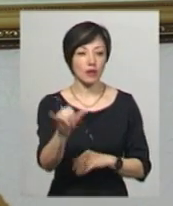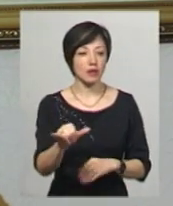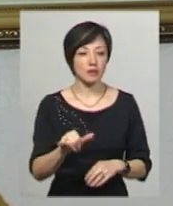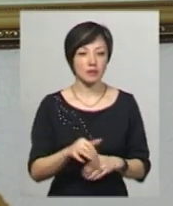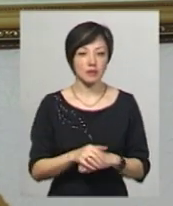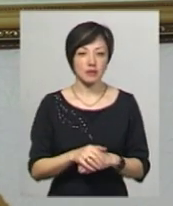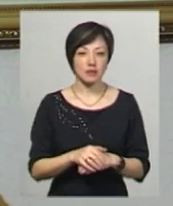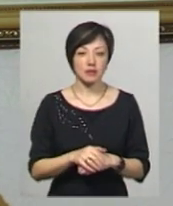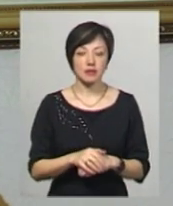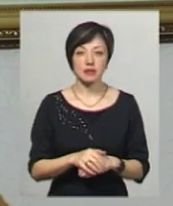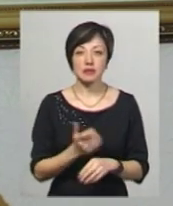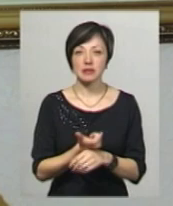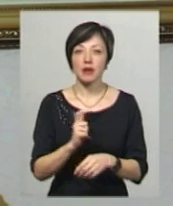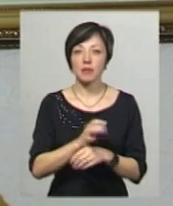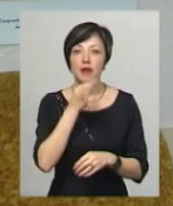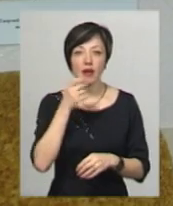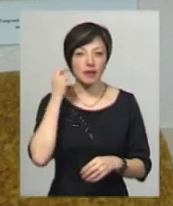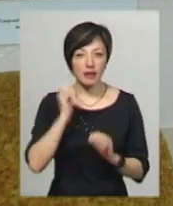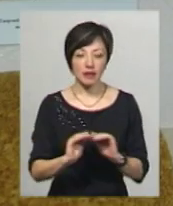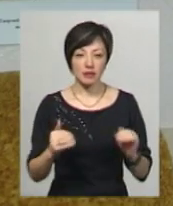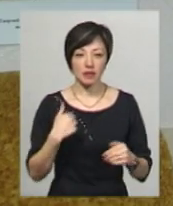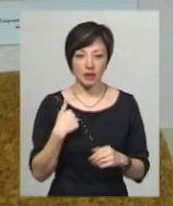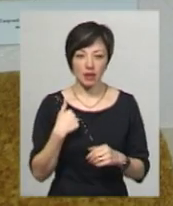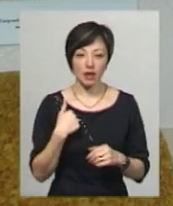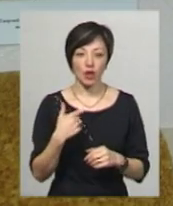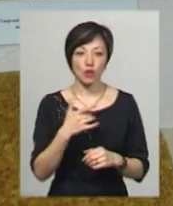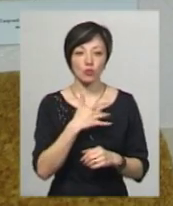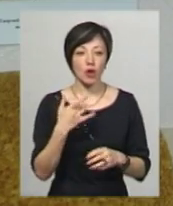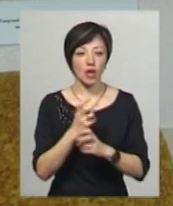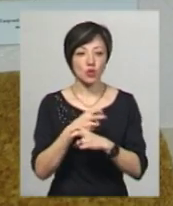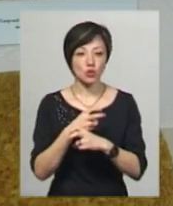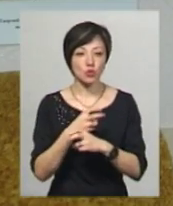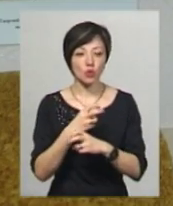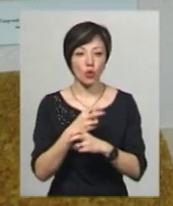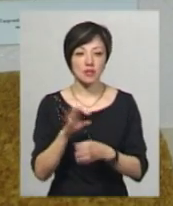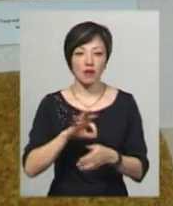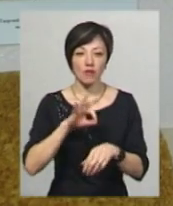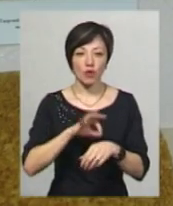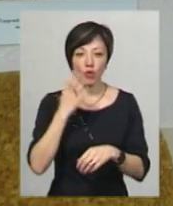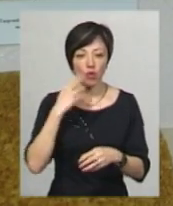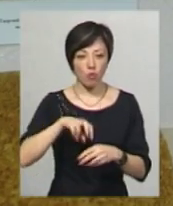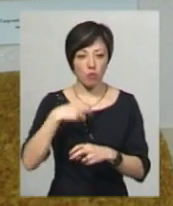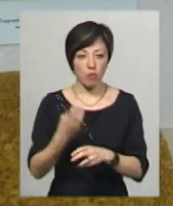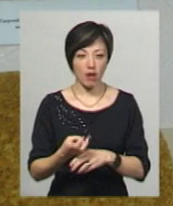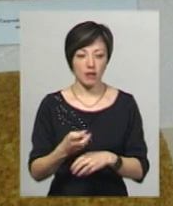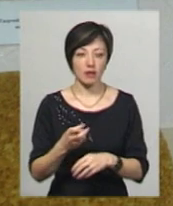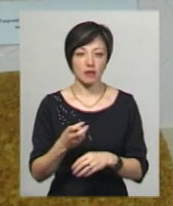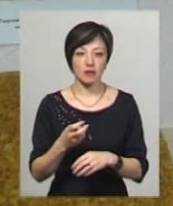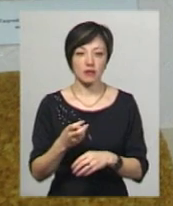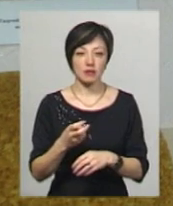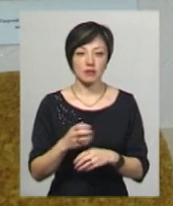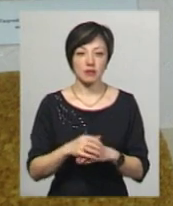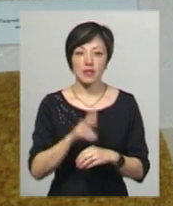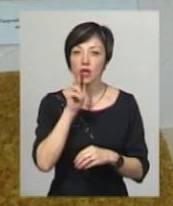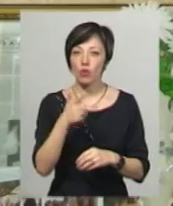З самих дитячих літ. Я туберкульоз кісток захворіла, коли впала в дитинстві. Три роки